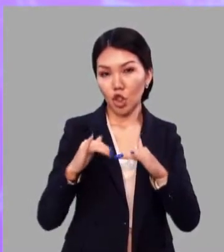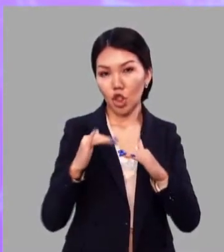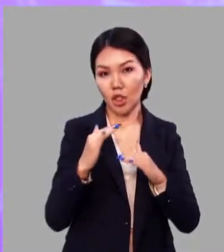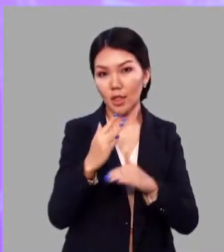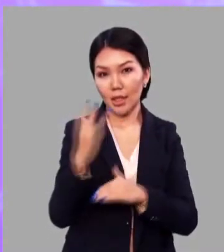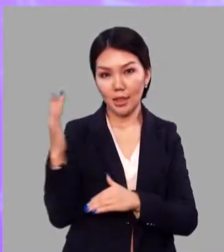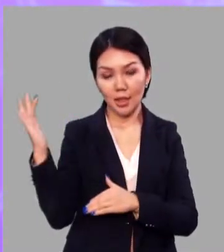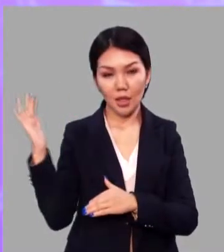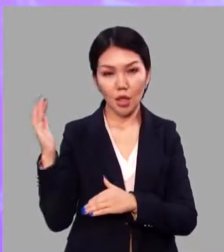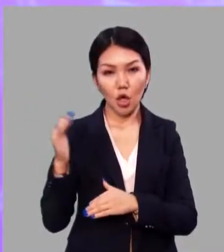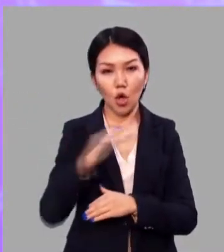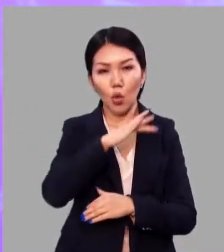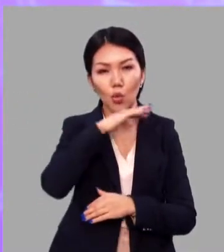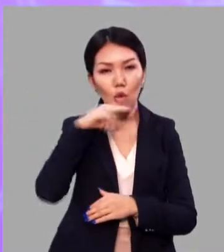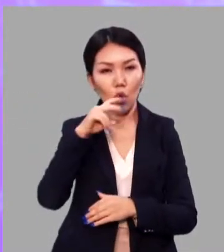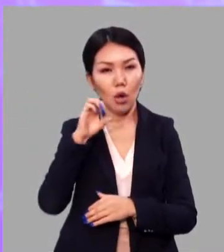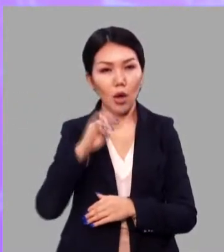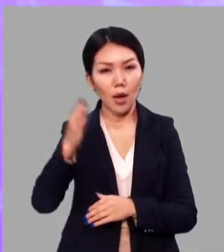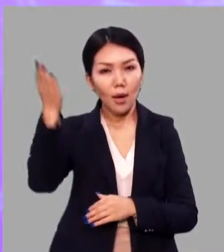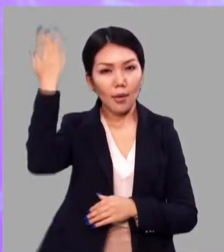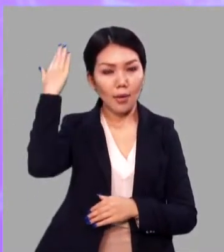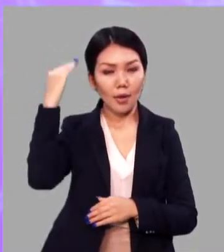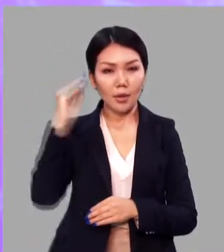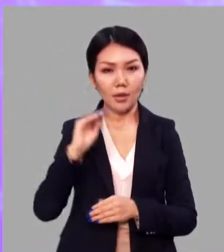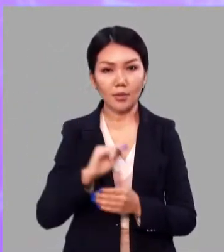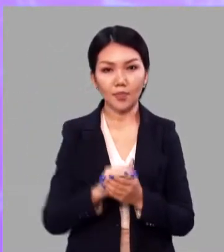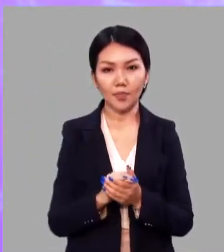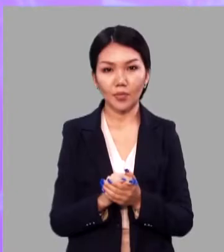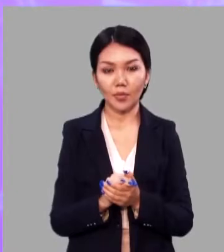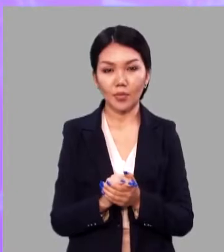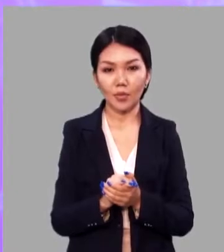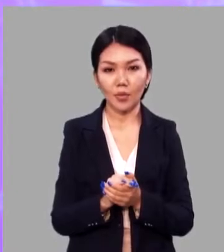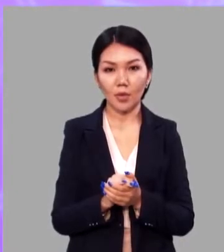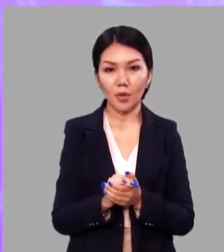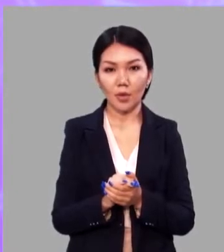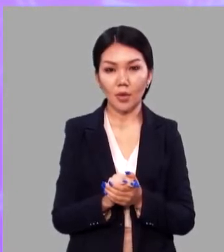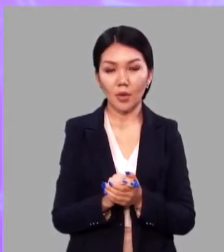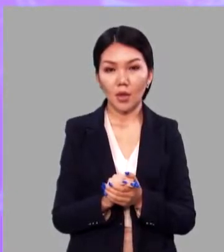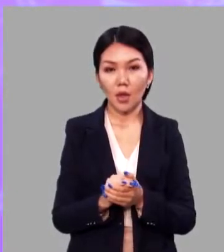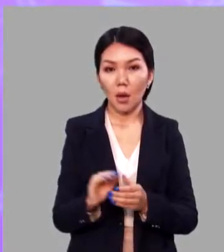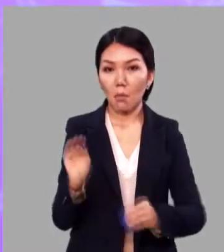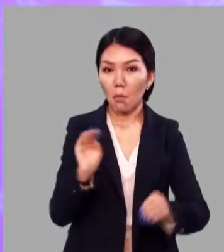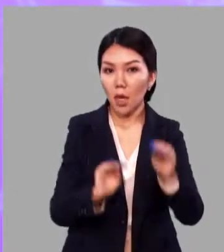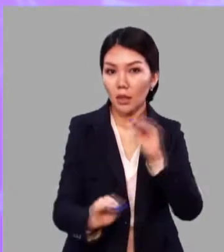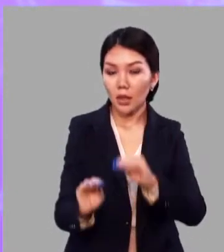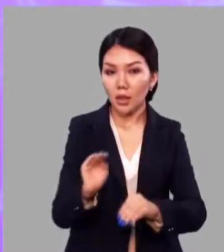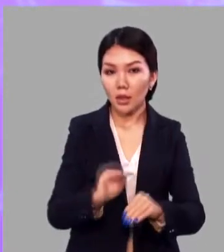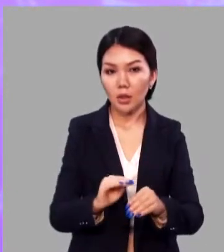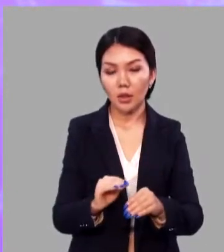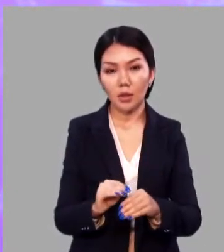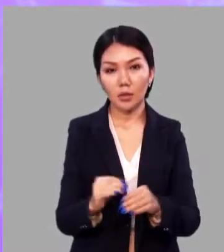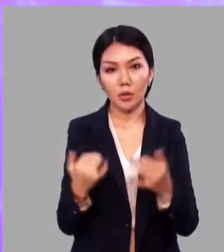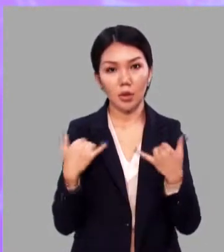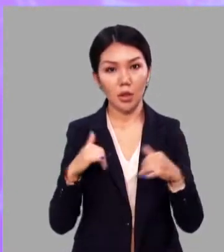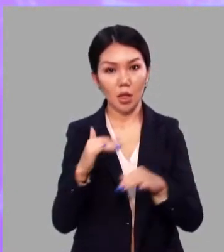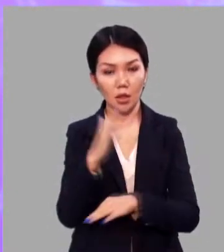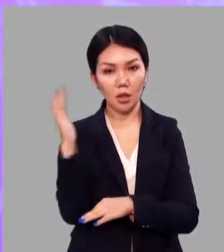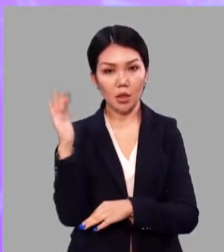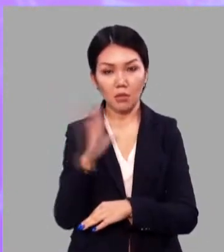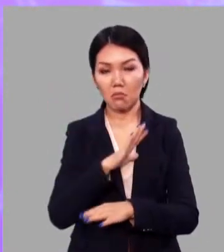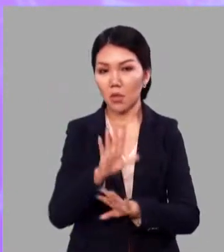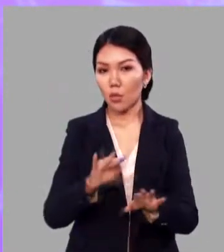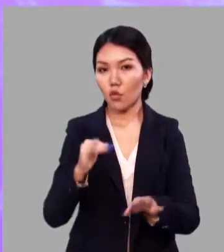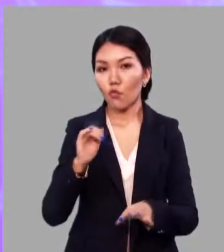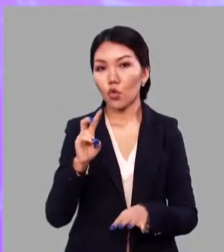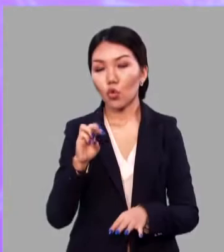много лет назад посадили странный сад. Не был сад фруктовый, а был